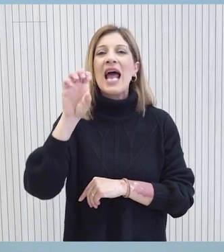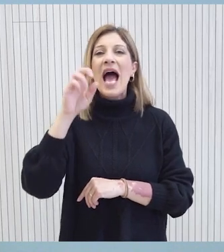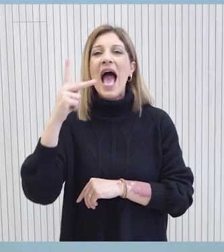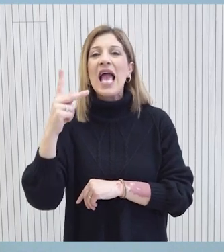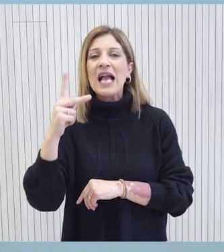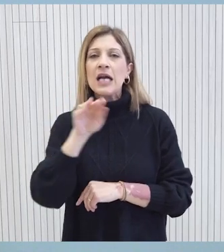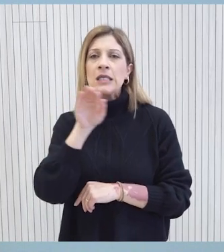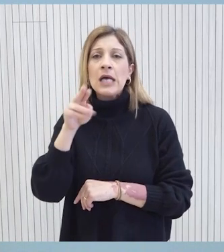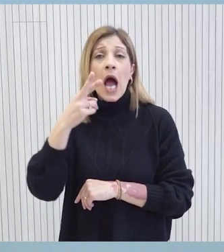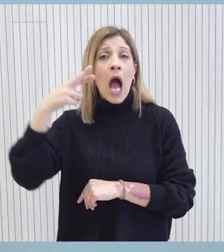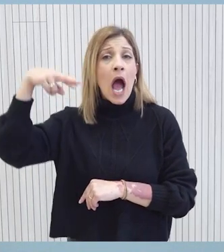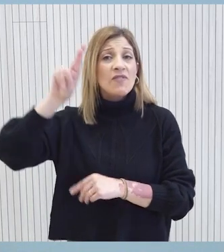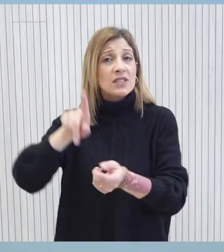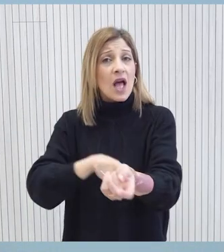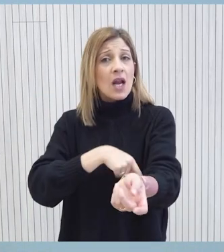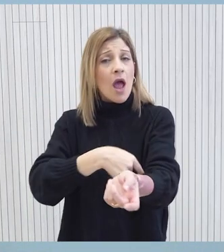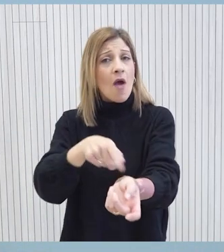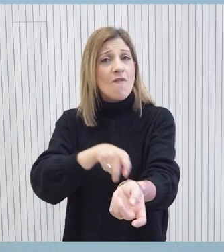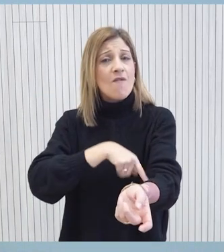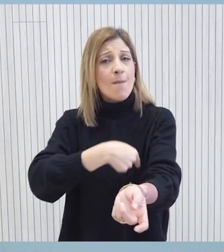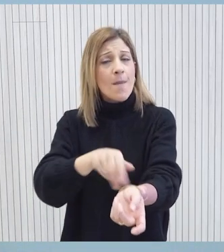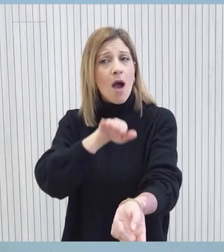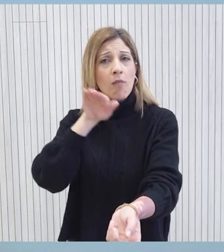για αύξηση της τιμής του λεκτριτικού ρεδηματός.